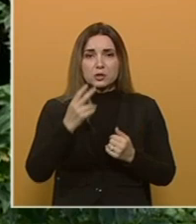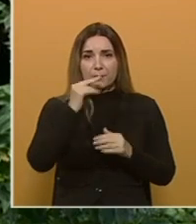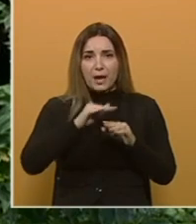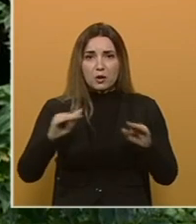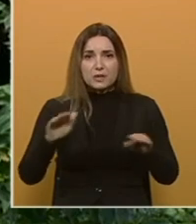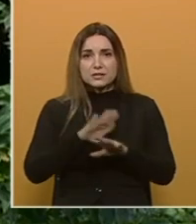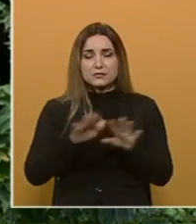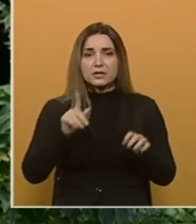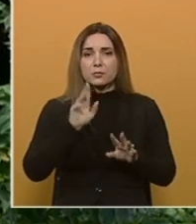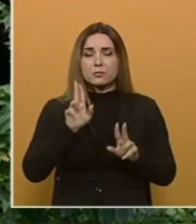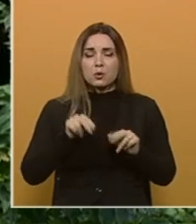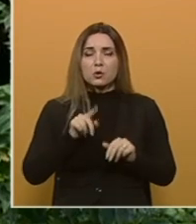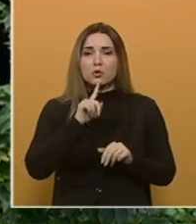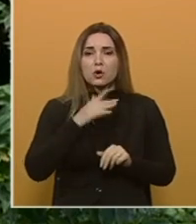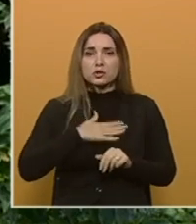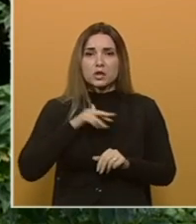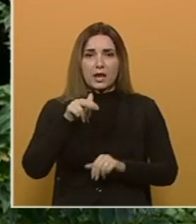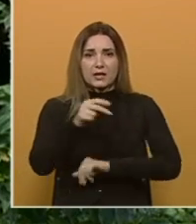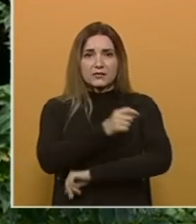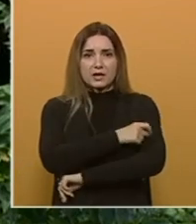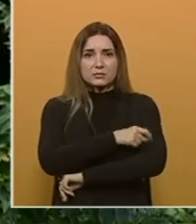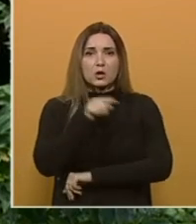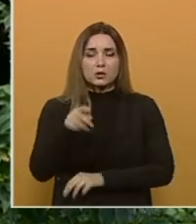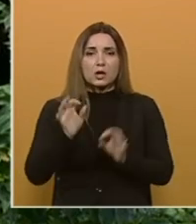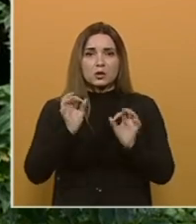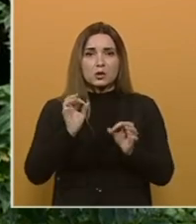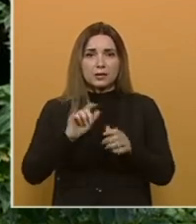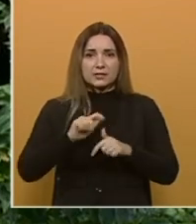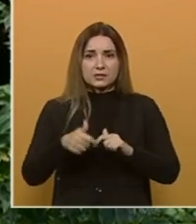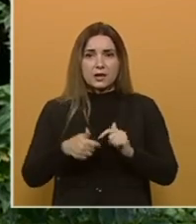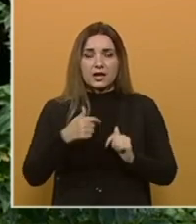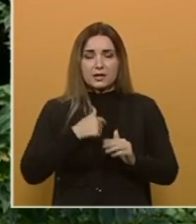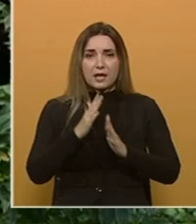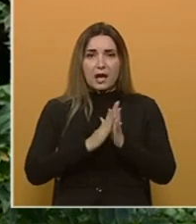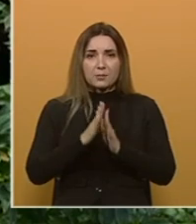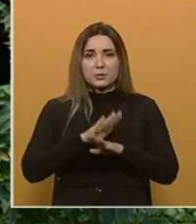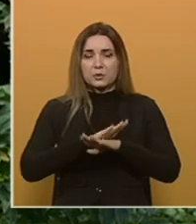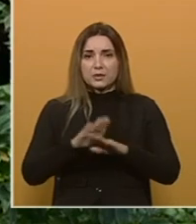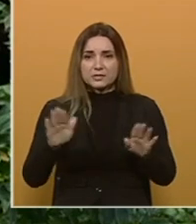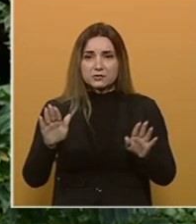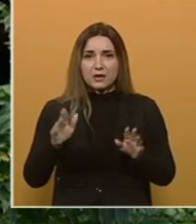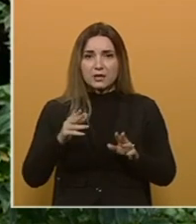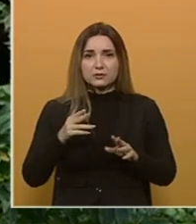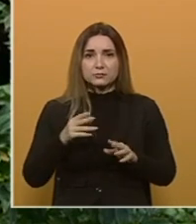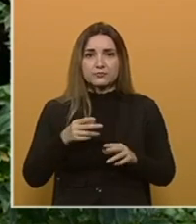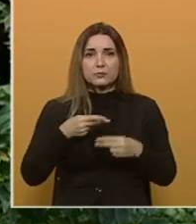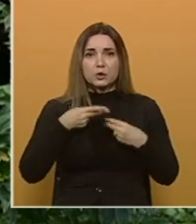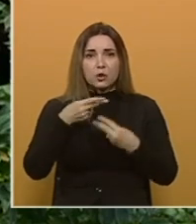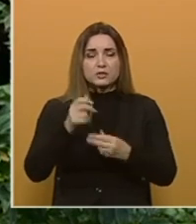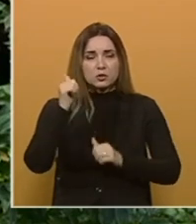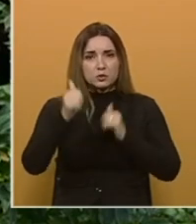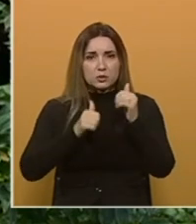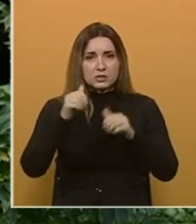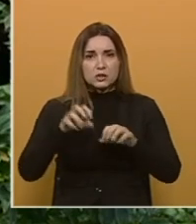mogu ko žele da se ovaj vakciniše. To je dobra stvar. Ja apelijem na sve u gostiteljičkih radnike,